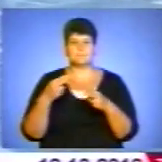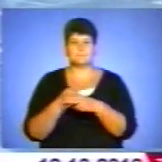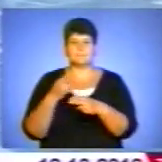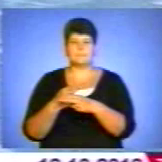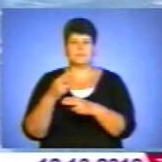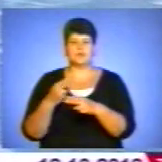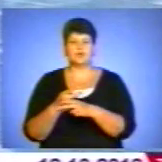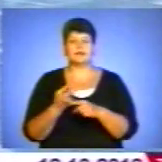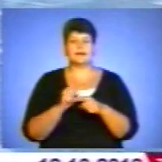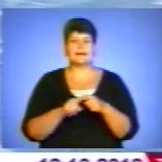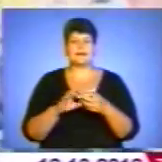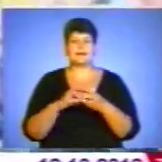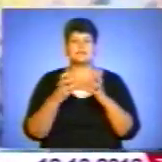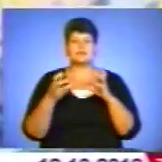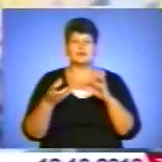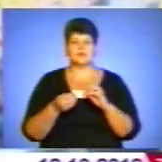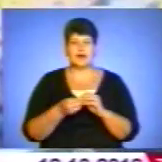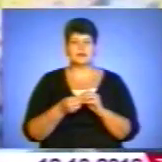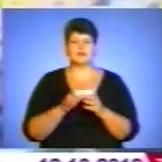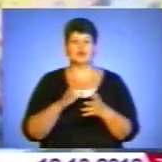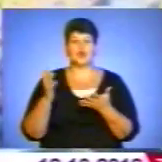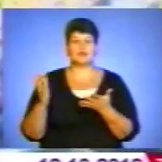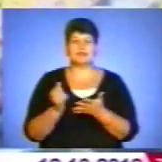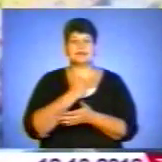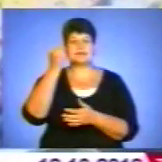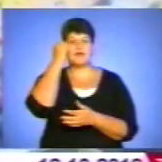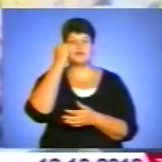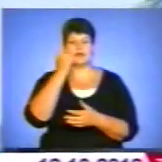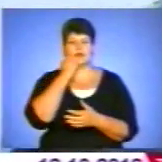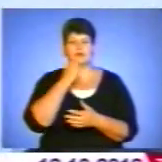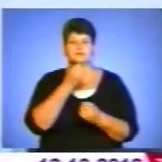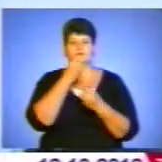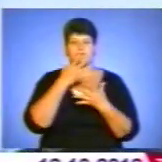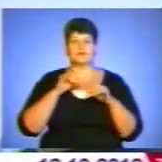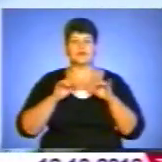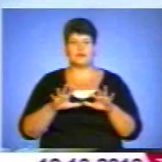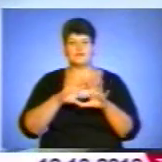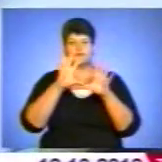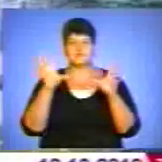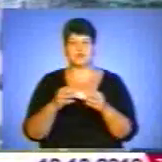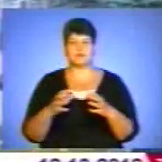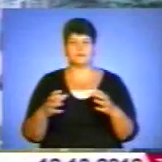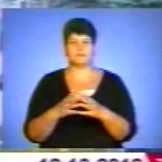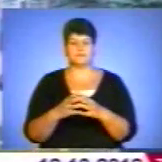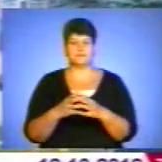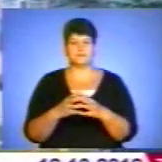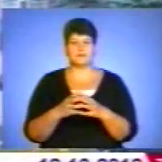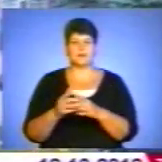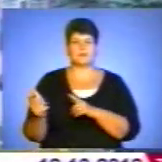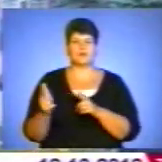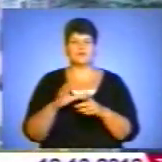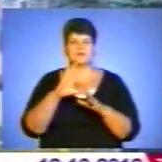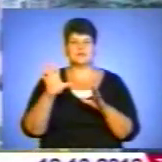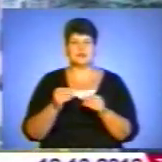Таких результатів, каже капітан Сергій Потяков, досягли завдяки злагодженим діям усієї батареї. Це підготовка всього особового